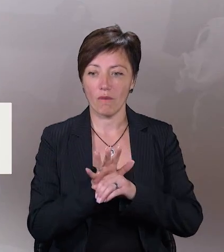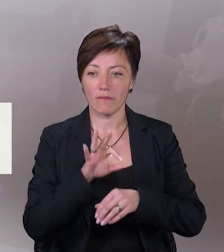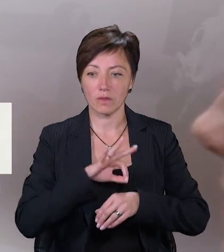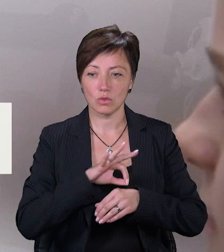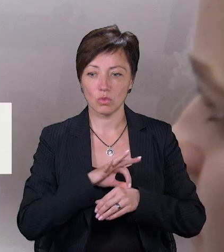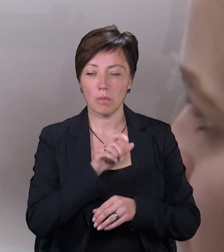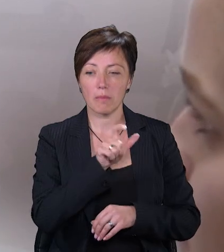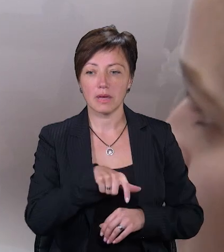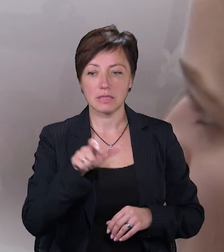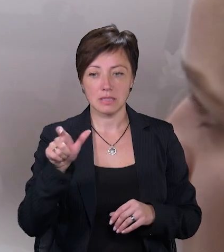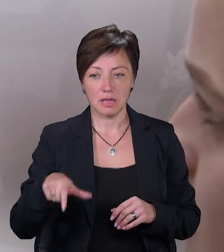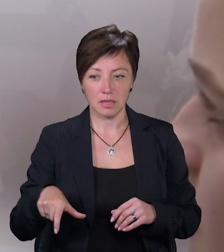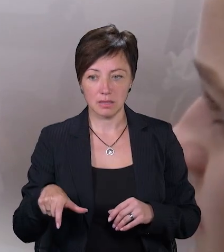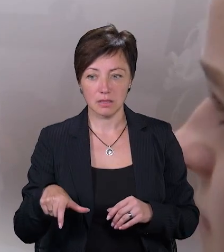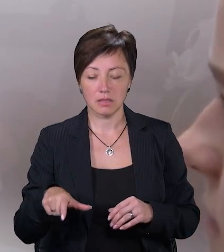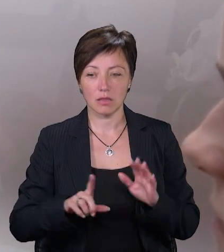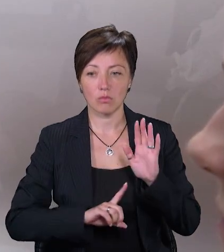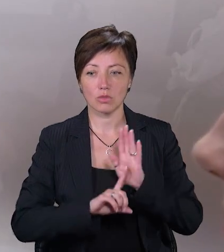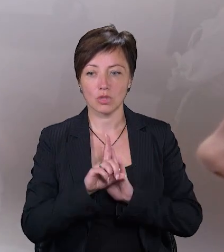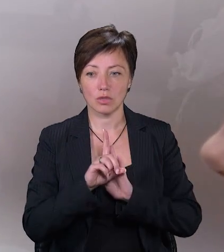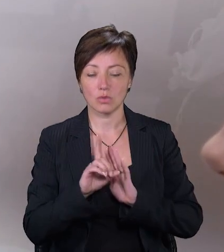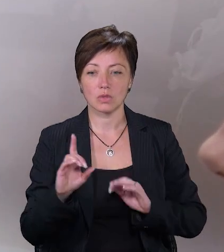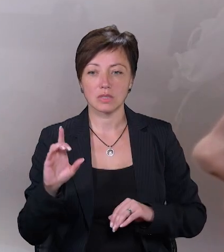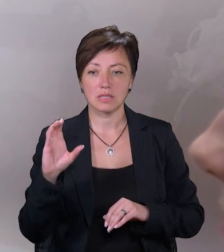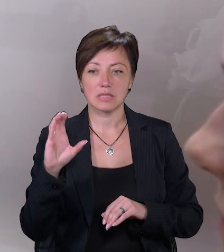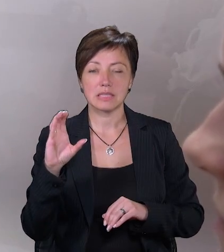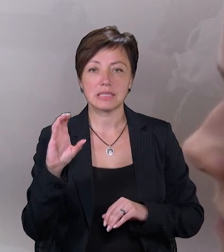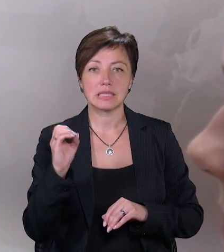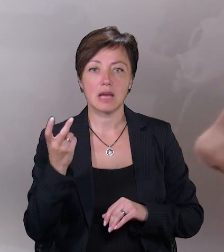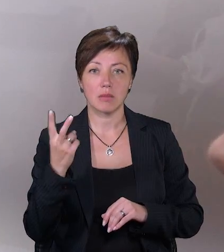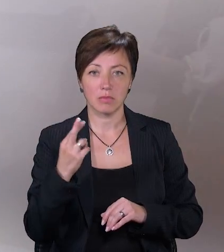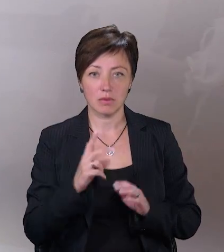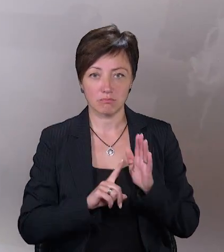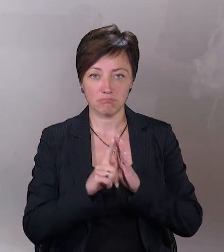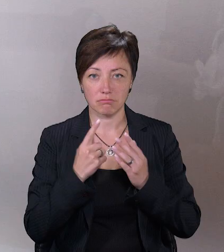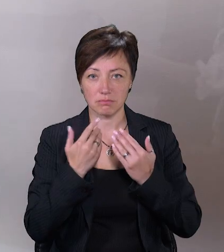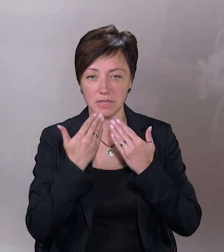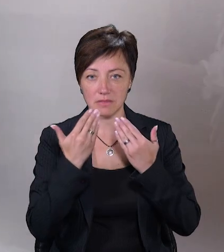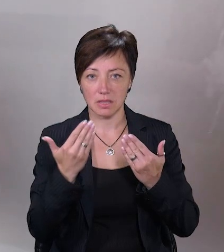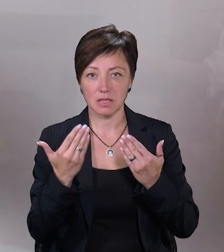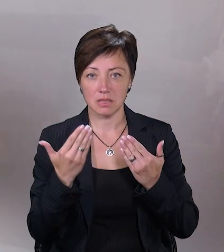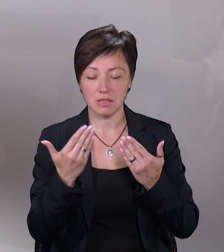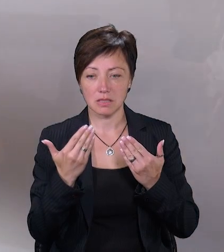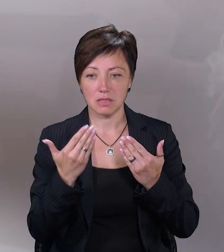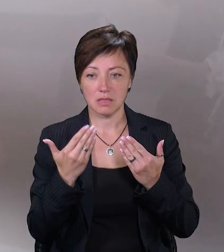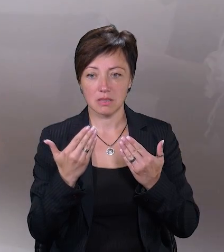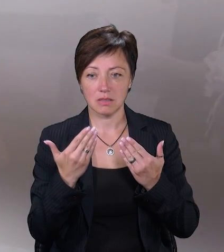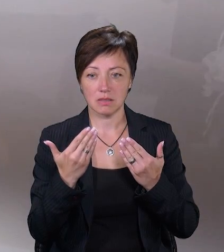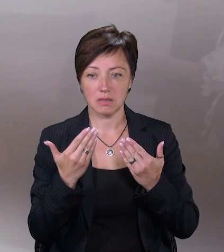Пацієнти ще на початку серпня почали звертатись з явищами